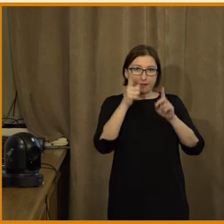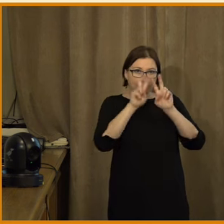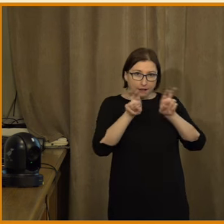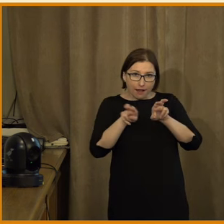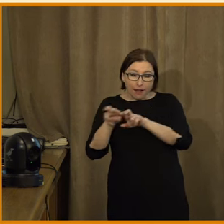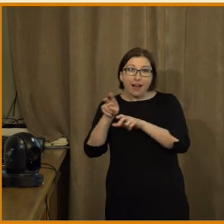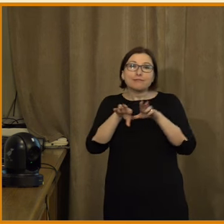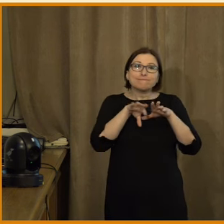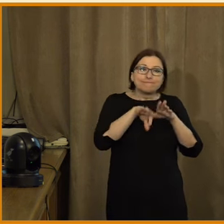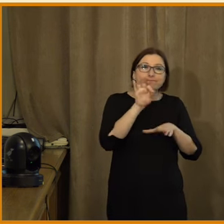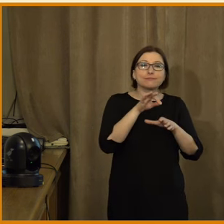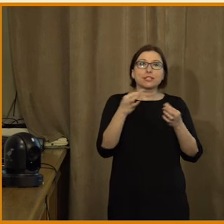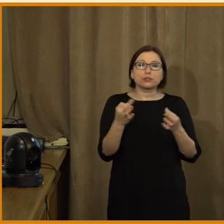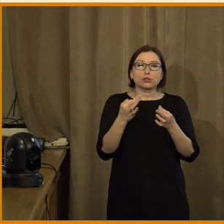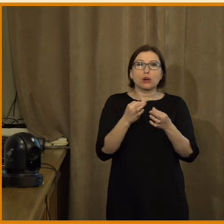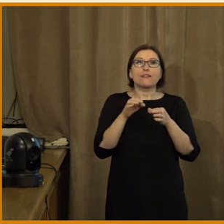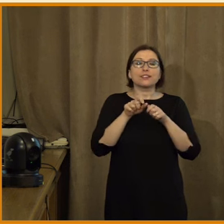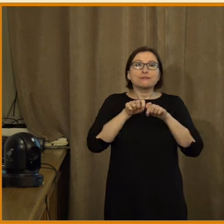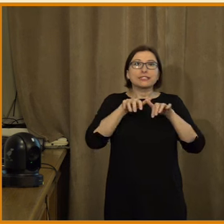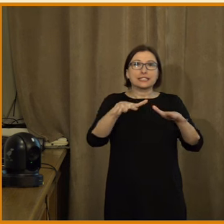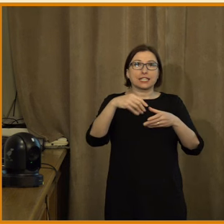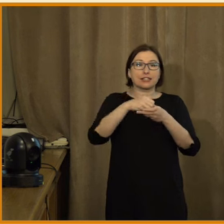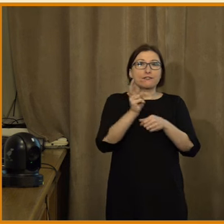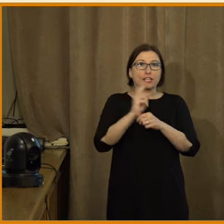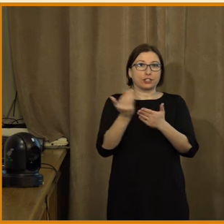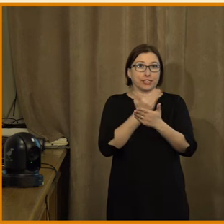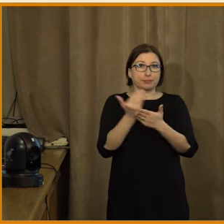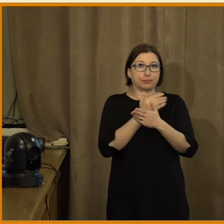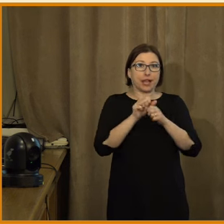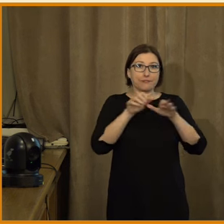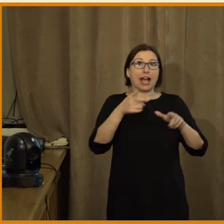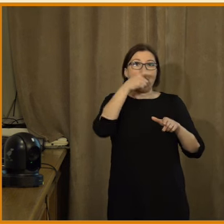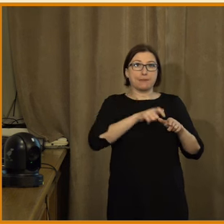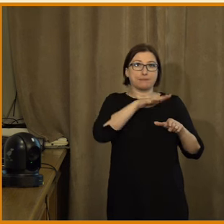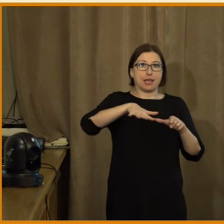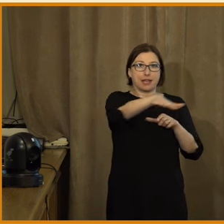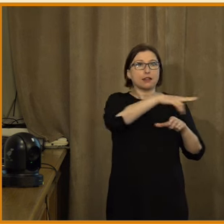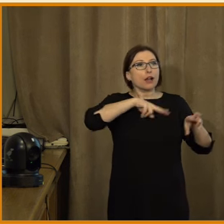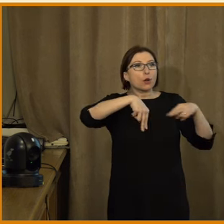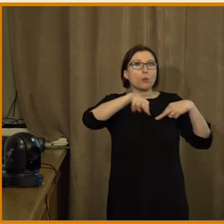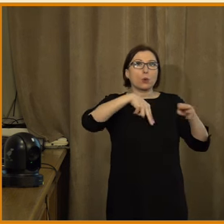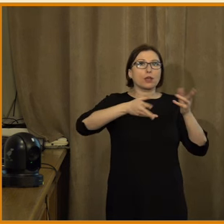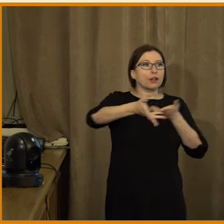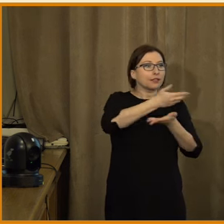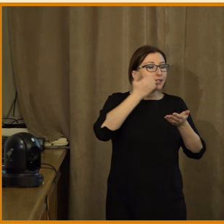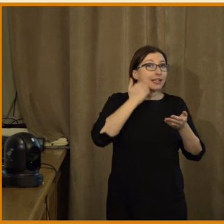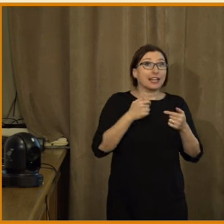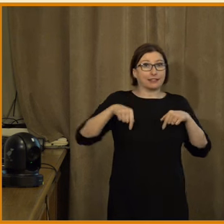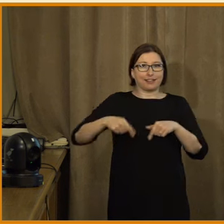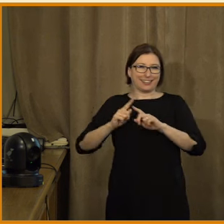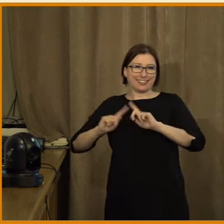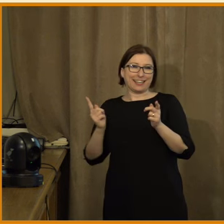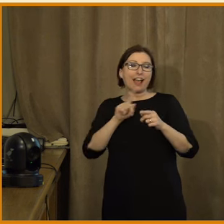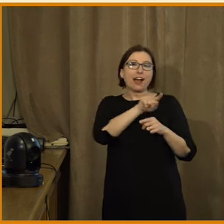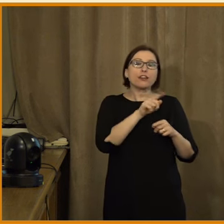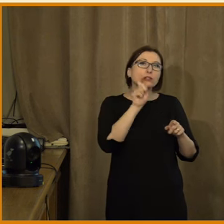zkoumali vlastně výskyt těch dezinformací, konkrétně teda v americkém komunikačním prostoru. U nás by to třeba bylo jinak. A